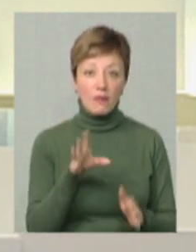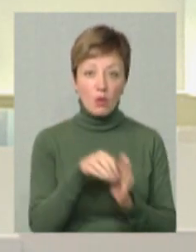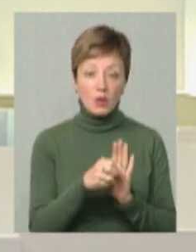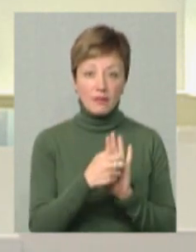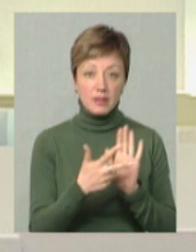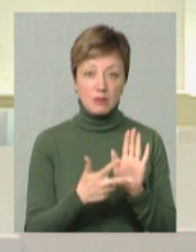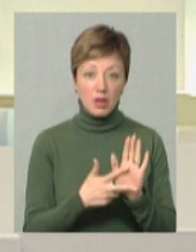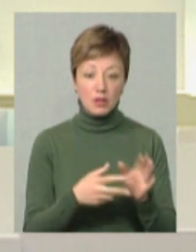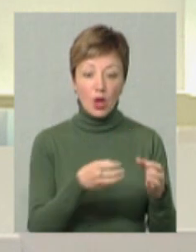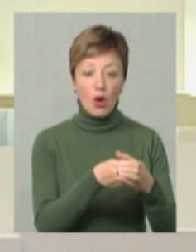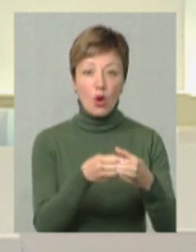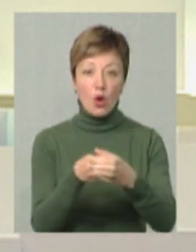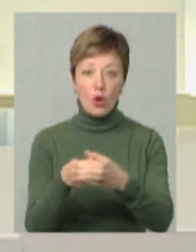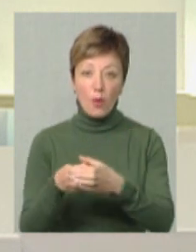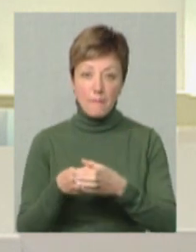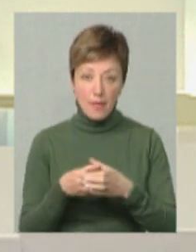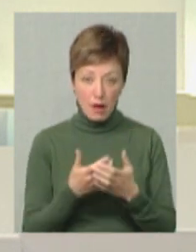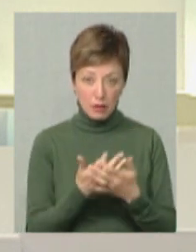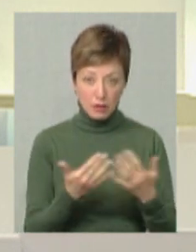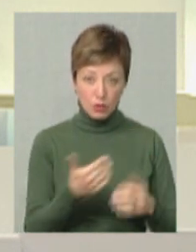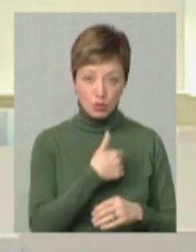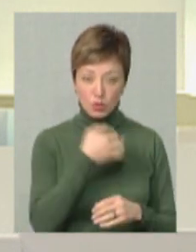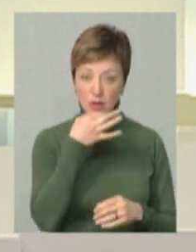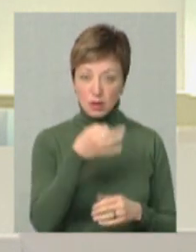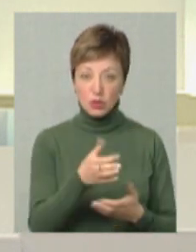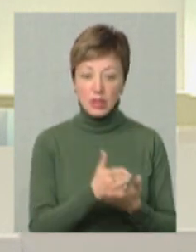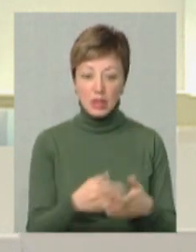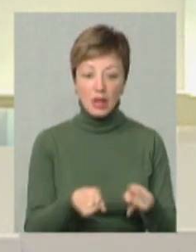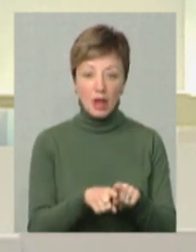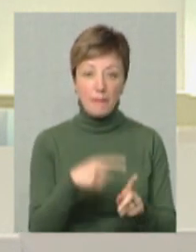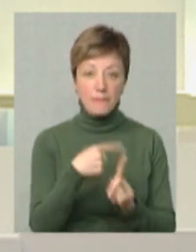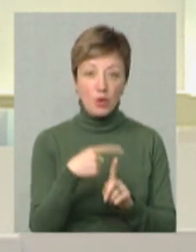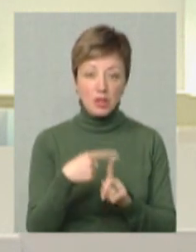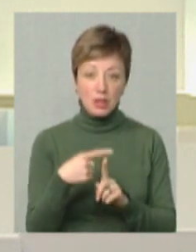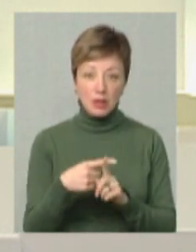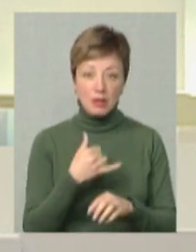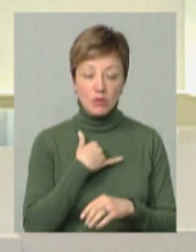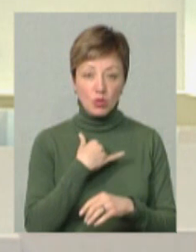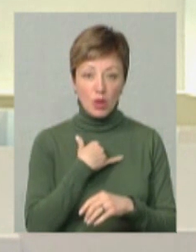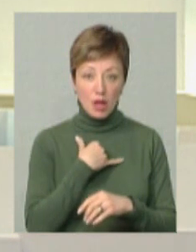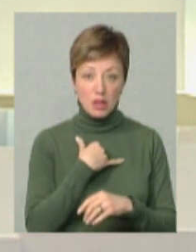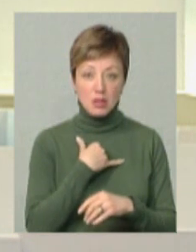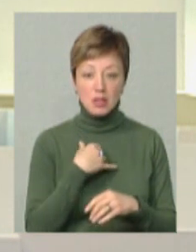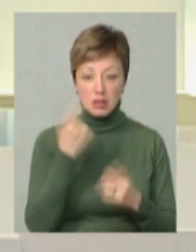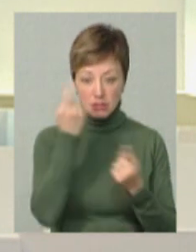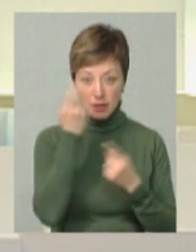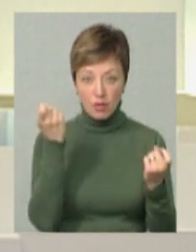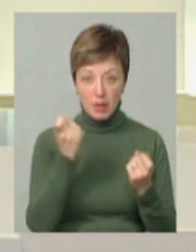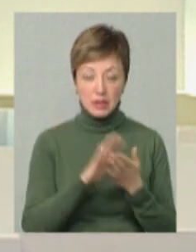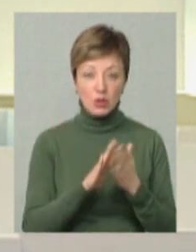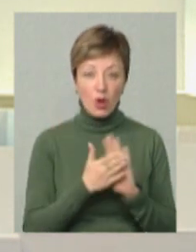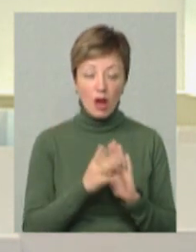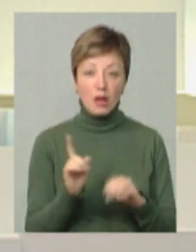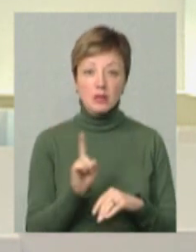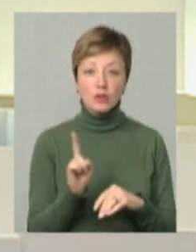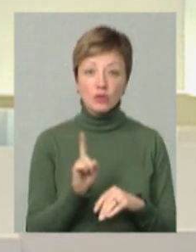18 громад. І хочу сказати, що є така позитивна інформація і ситуація,